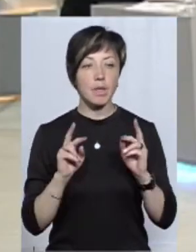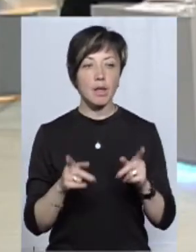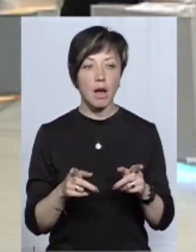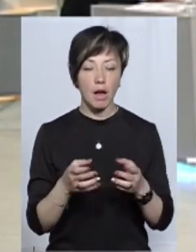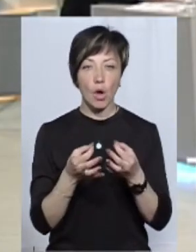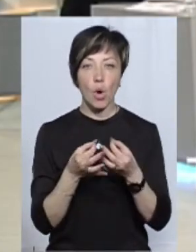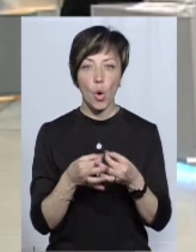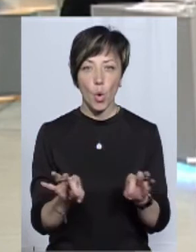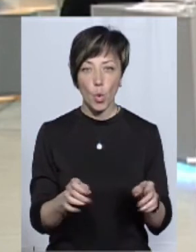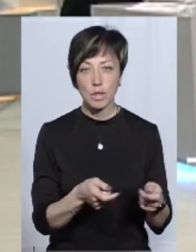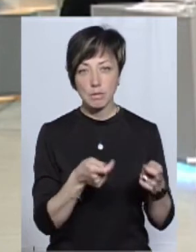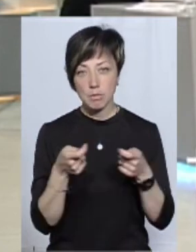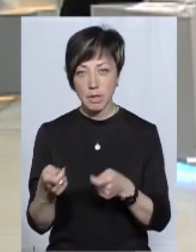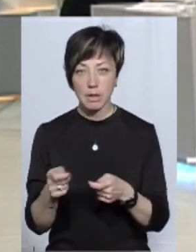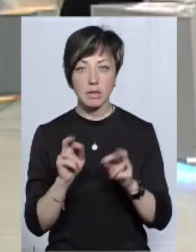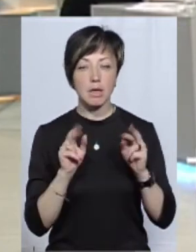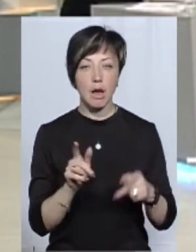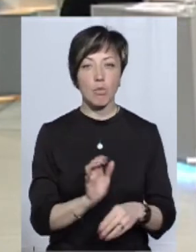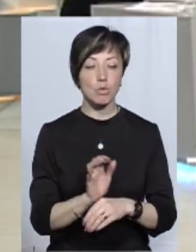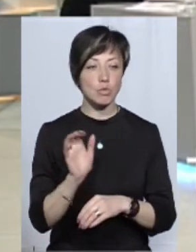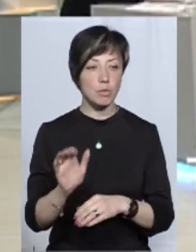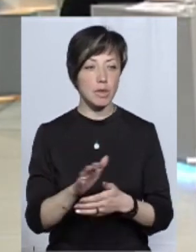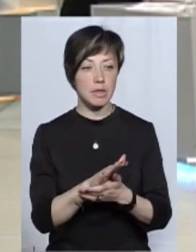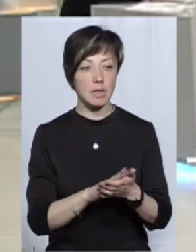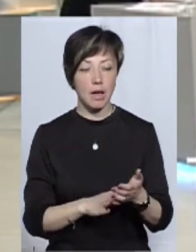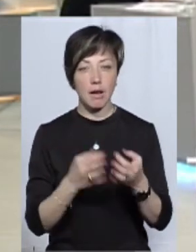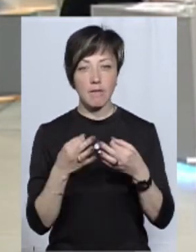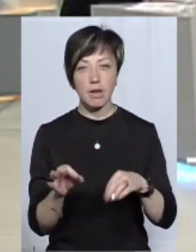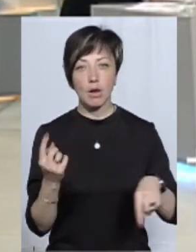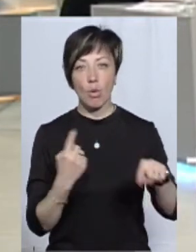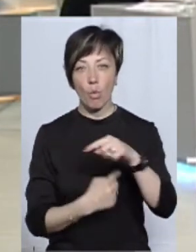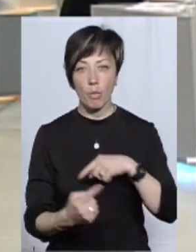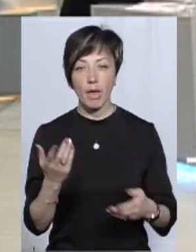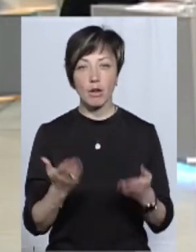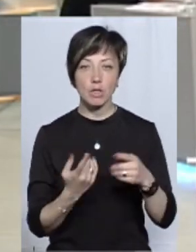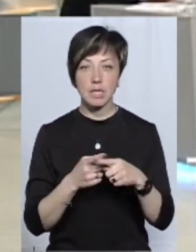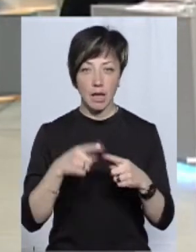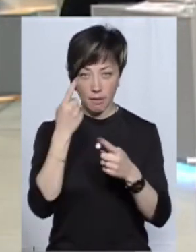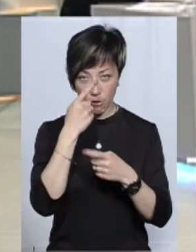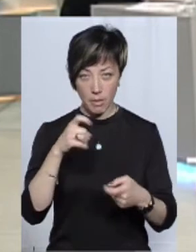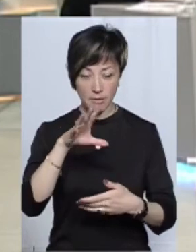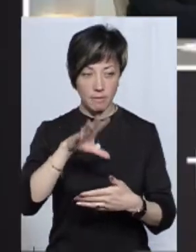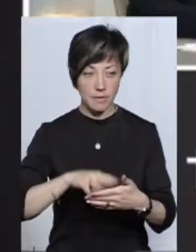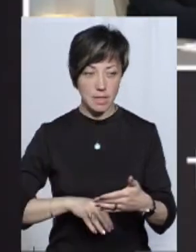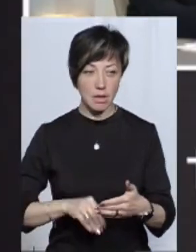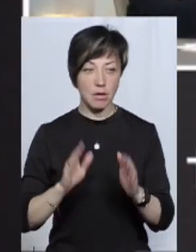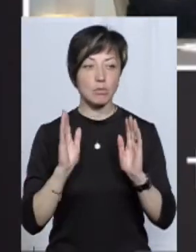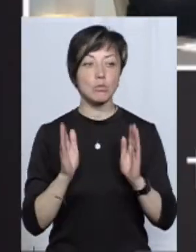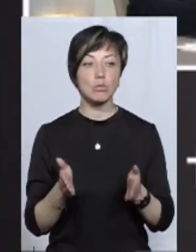розмитнилось, як поступило далі у вільний обіг, якщо ця інформація вся буде